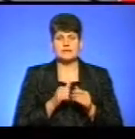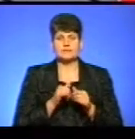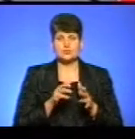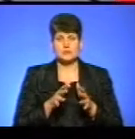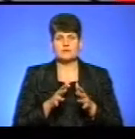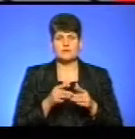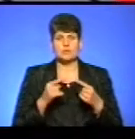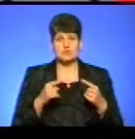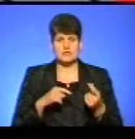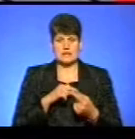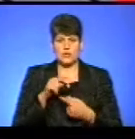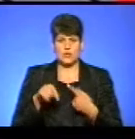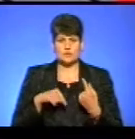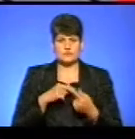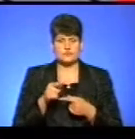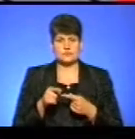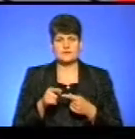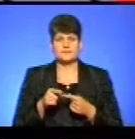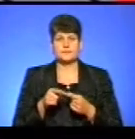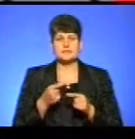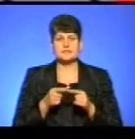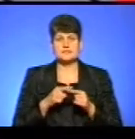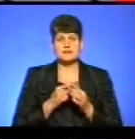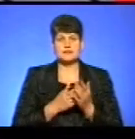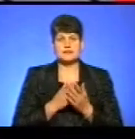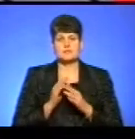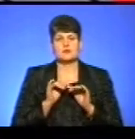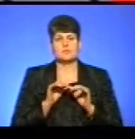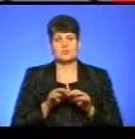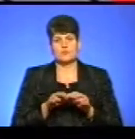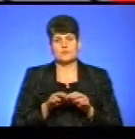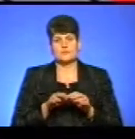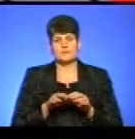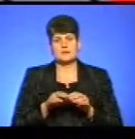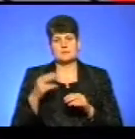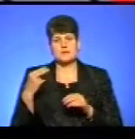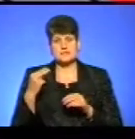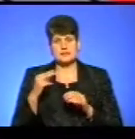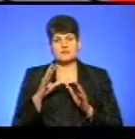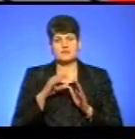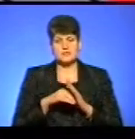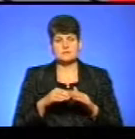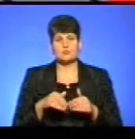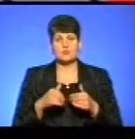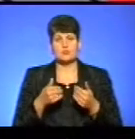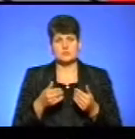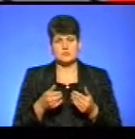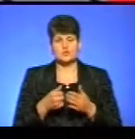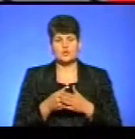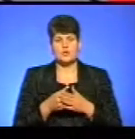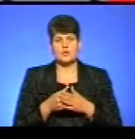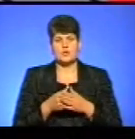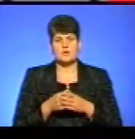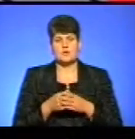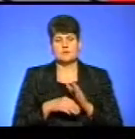розвороти, закрімити цей напрям руху наш історичний. І президент вніс пропозиції до парламенту щодо